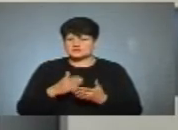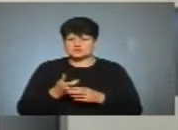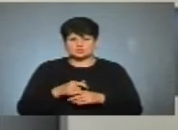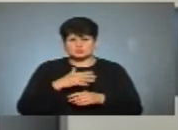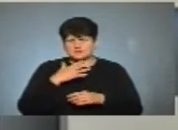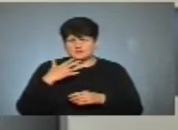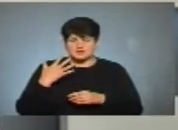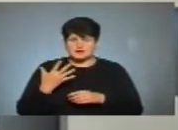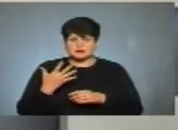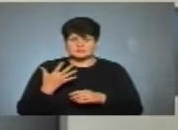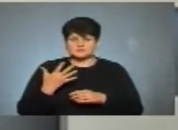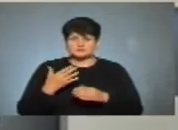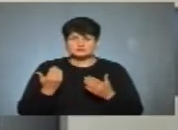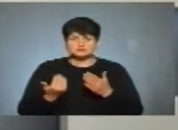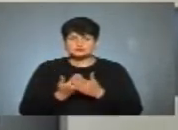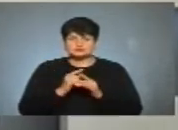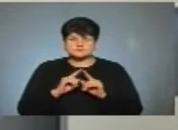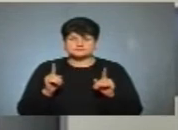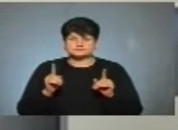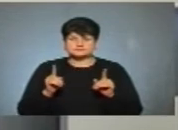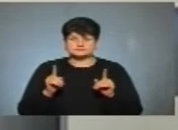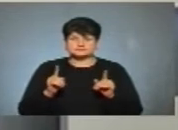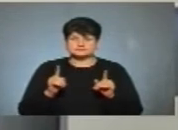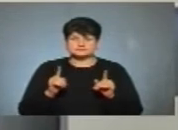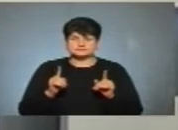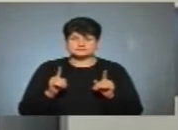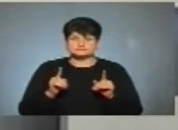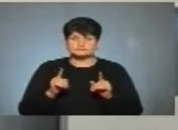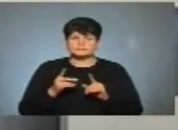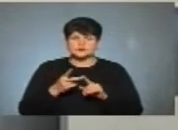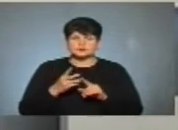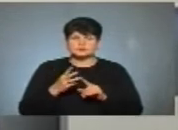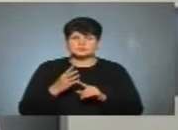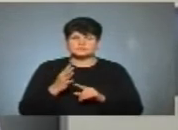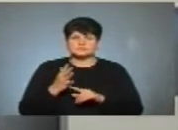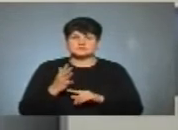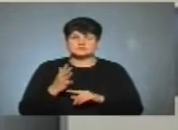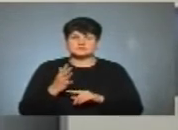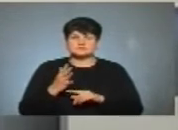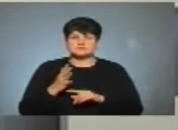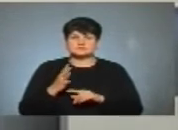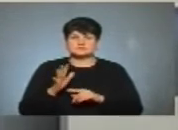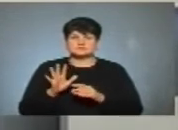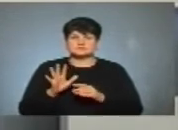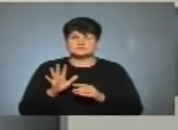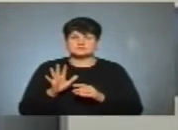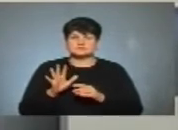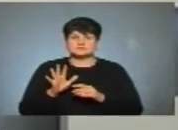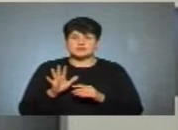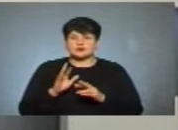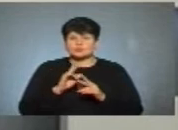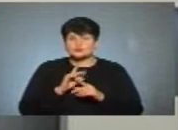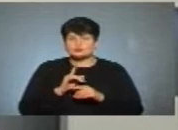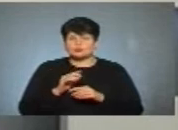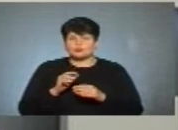підходів нових, реалізованих, Ще хто? Ще давайте, другий, третій, четверти, п'ятий. Ну, я боюсь помилити,